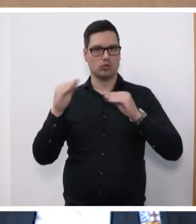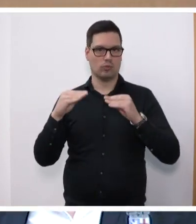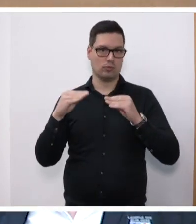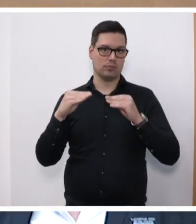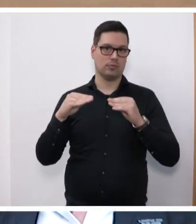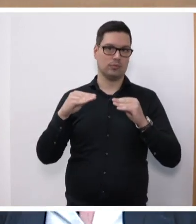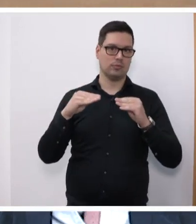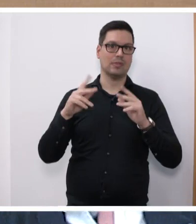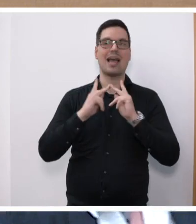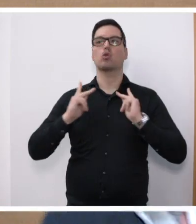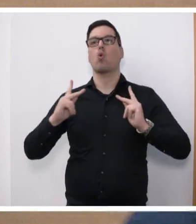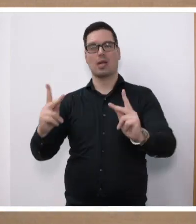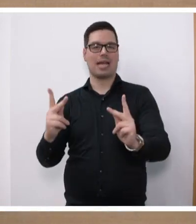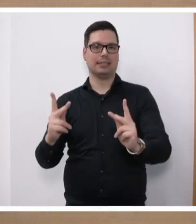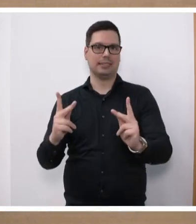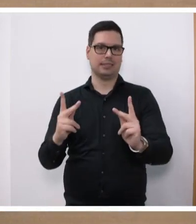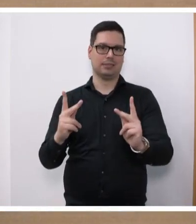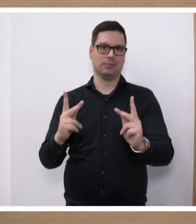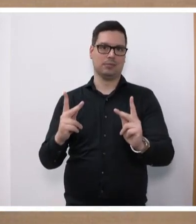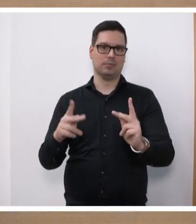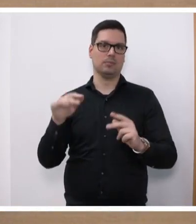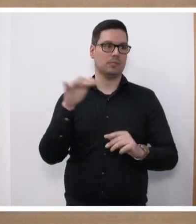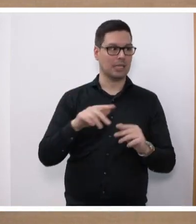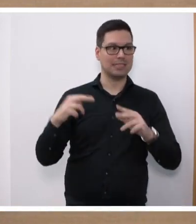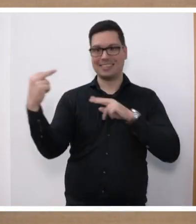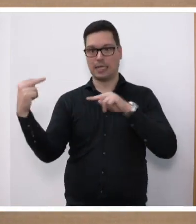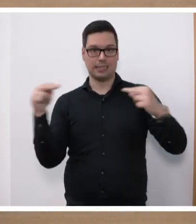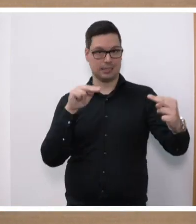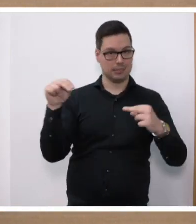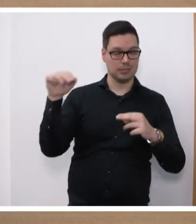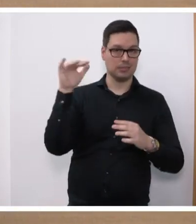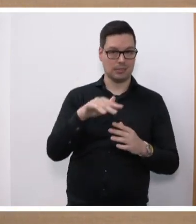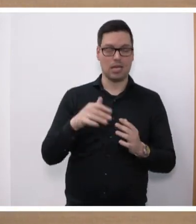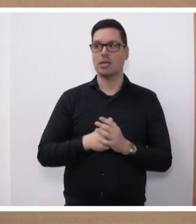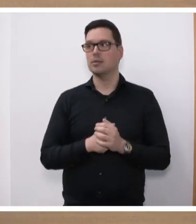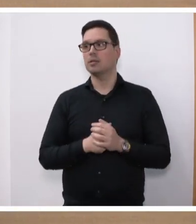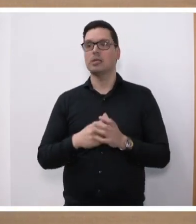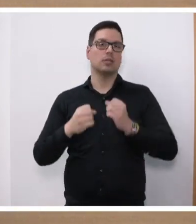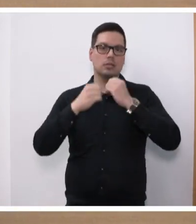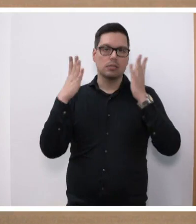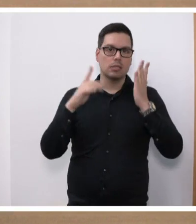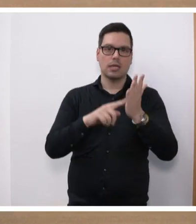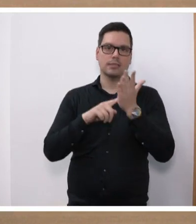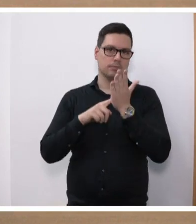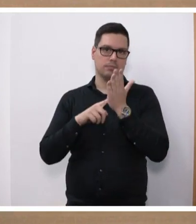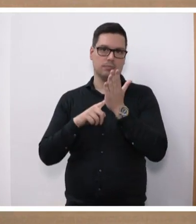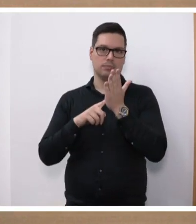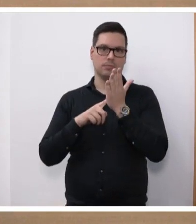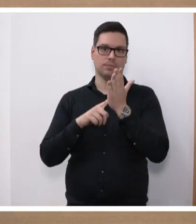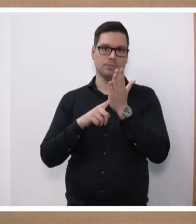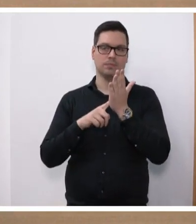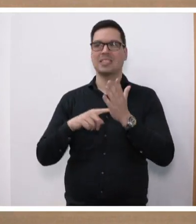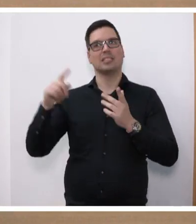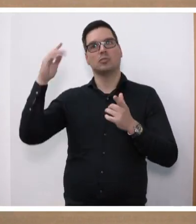Wasserstoffkongress das ganze Thema nochmal von allen Seiten beleuchten. Denn ich glaube, es ist deutlich geworden, dass noch sehr viel Unkenntnis